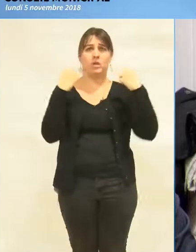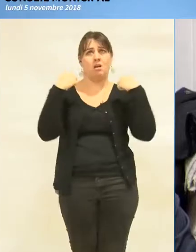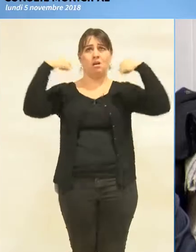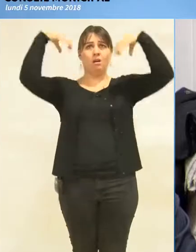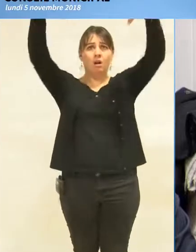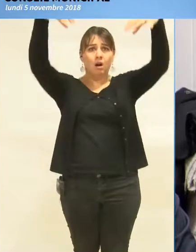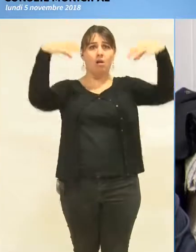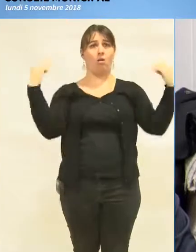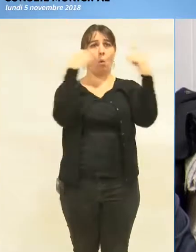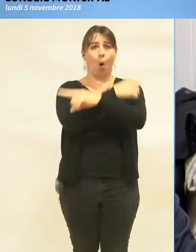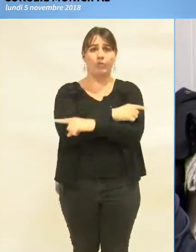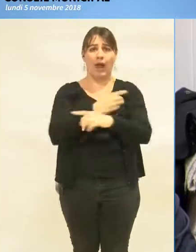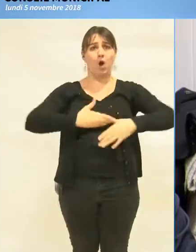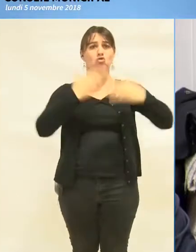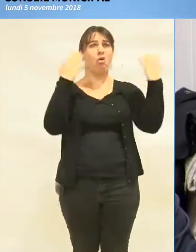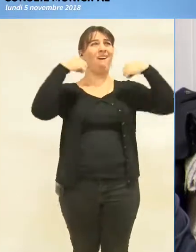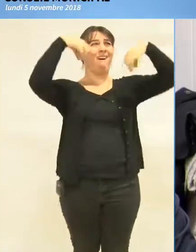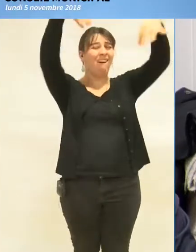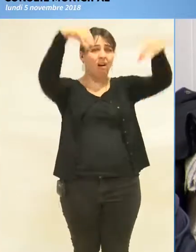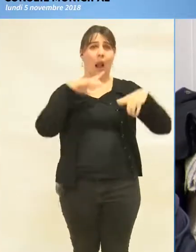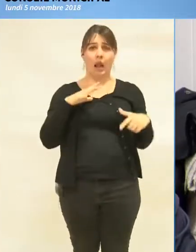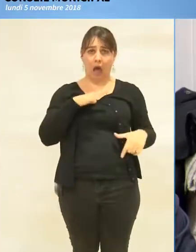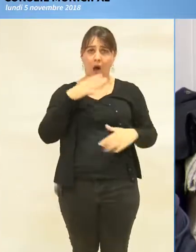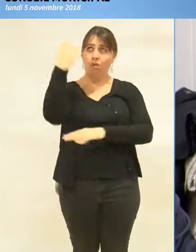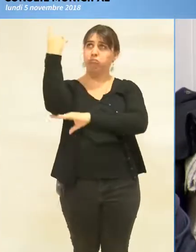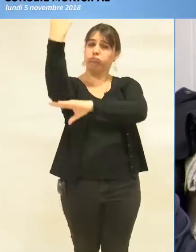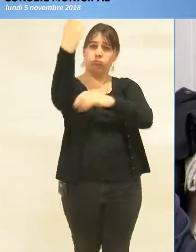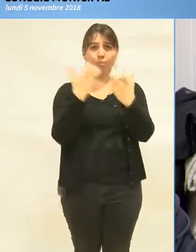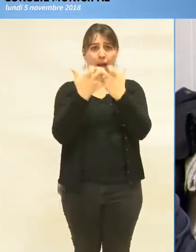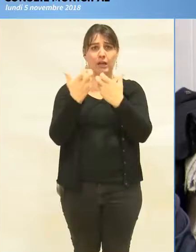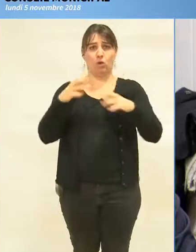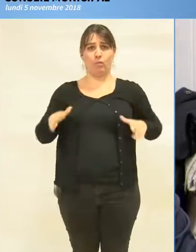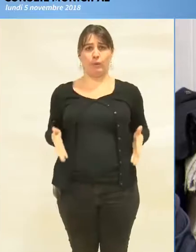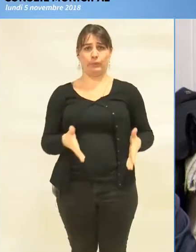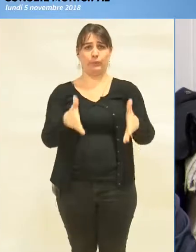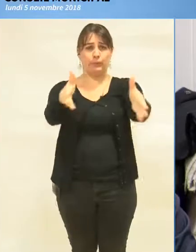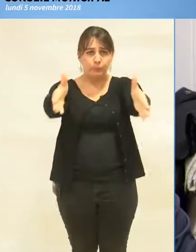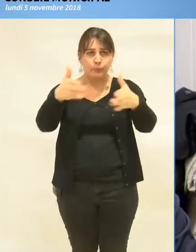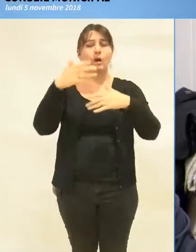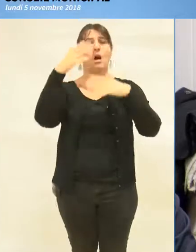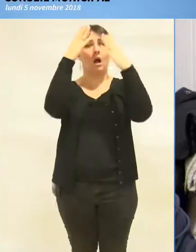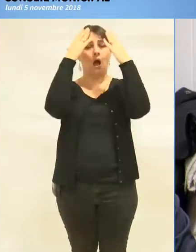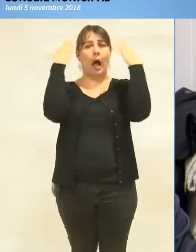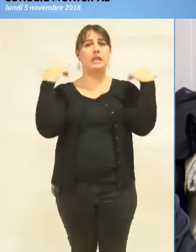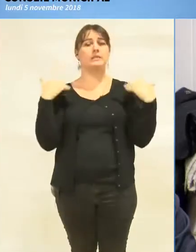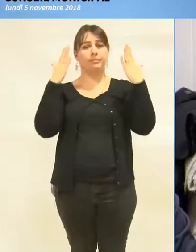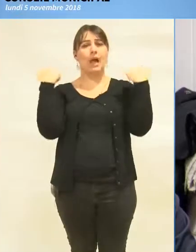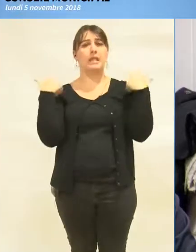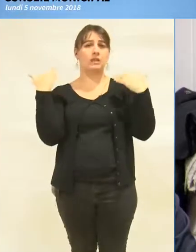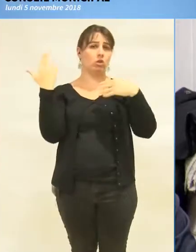d'éclairer en plein jour, comme c'est le cas aujourd'hui, avenue Alsace-Lorraine. Ensuite, les grands thèmes proposés,